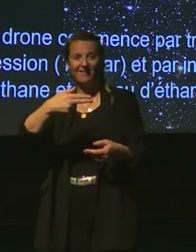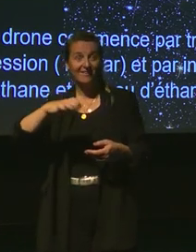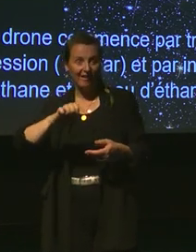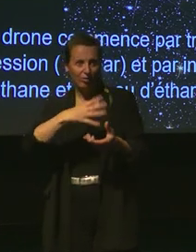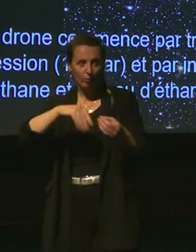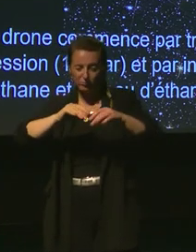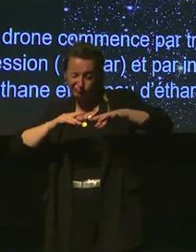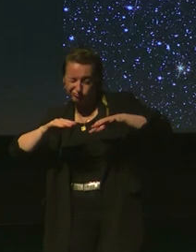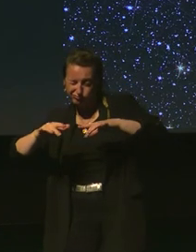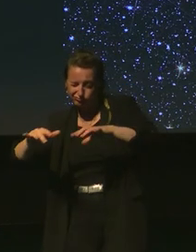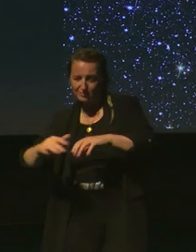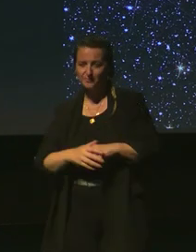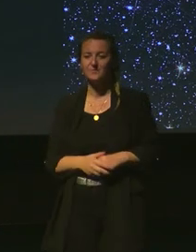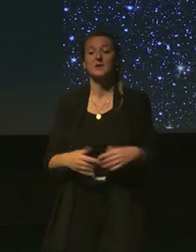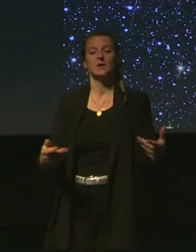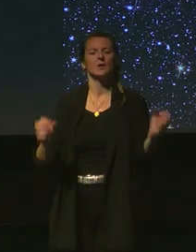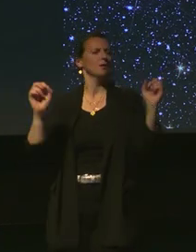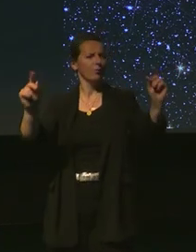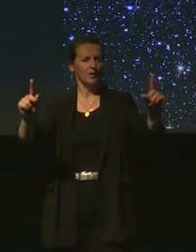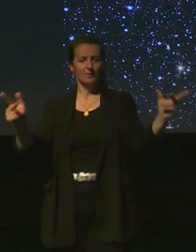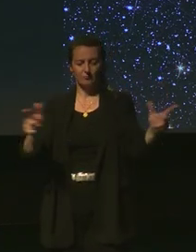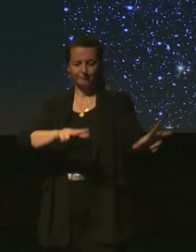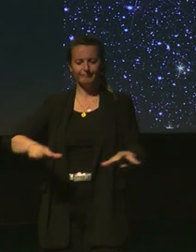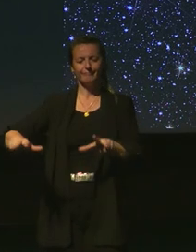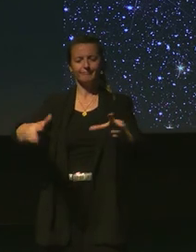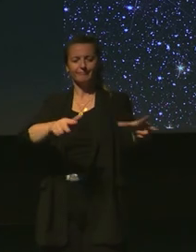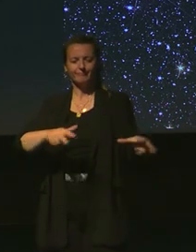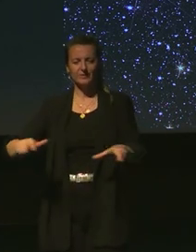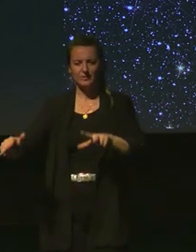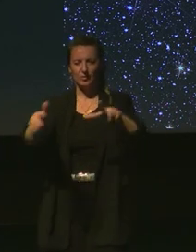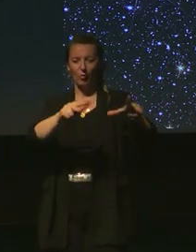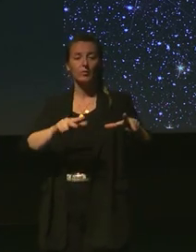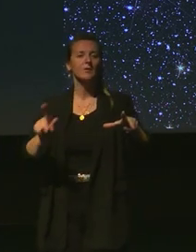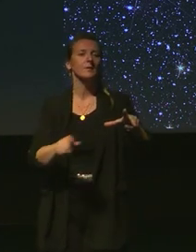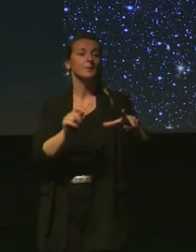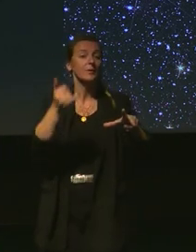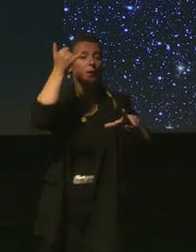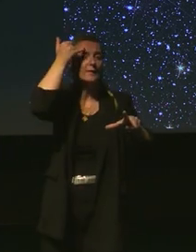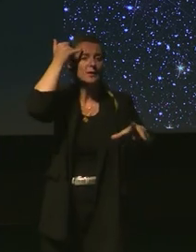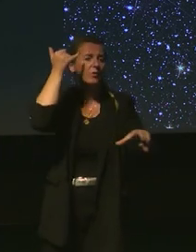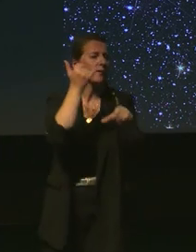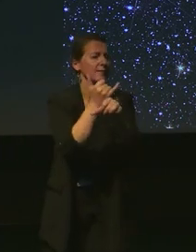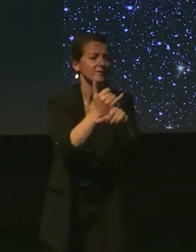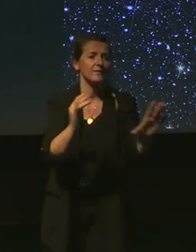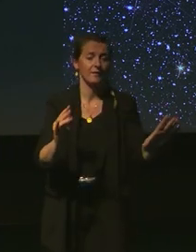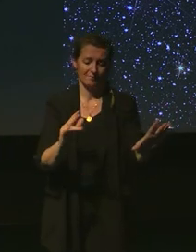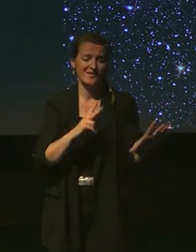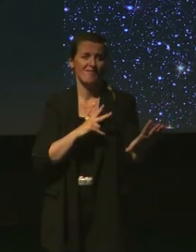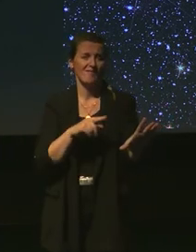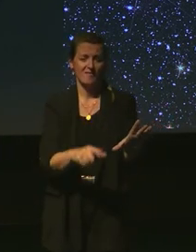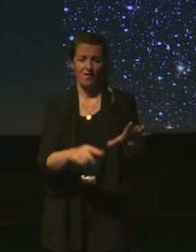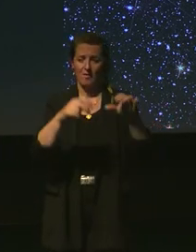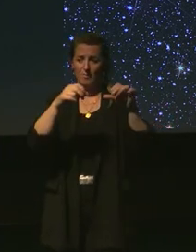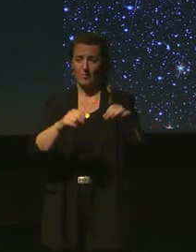ok donc le drone bien sûr est doté d'une intelligence artificielle et il est capable de plonger